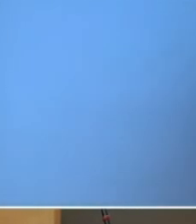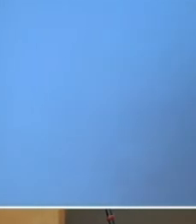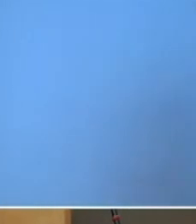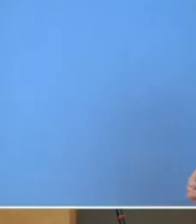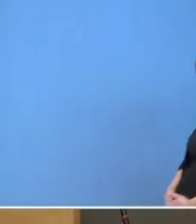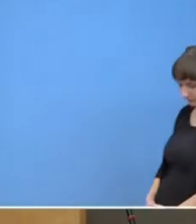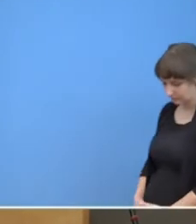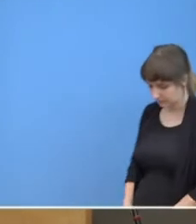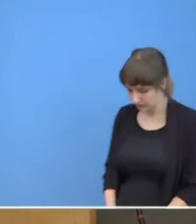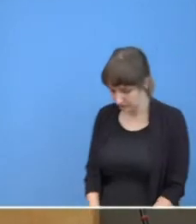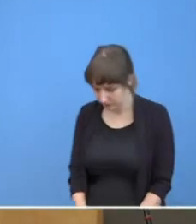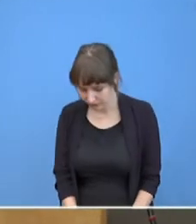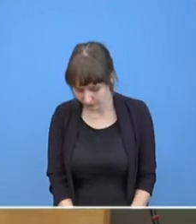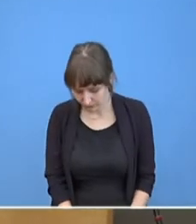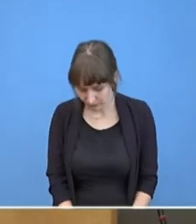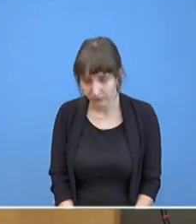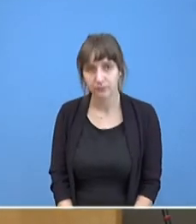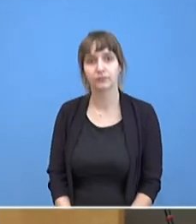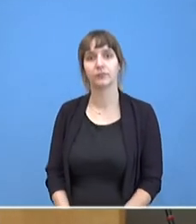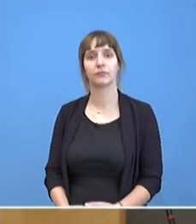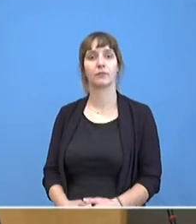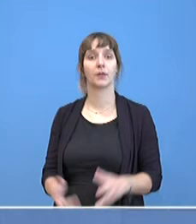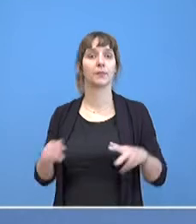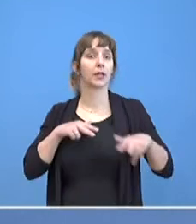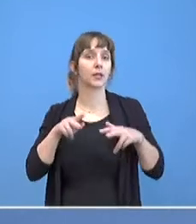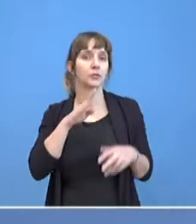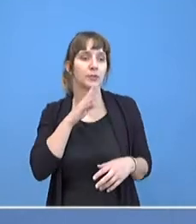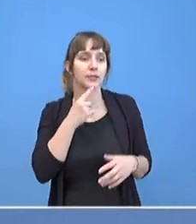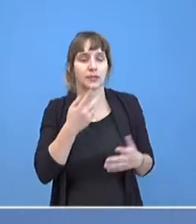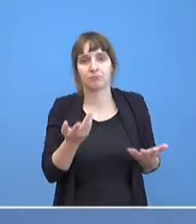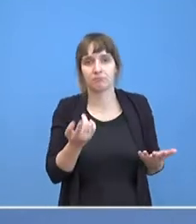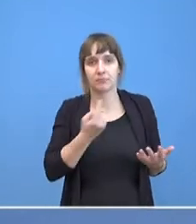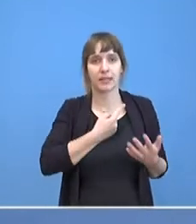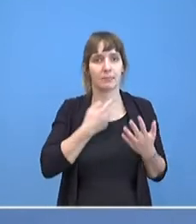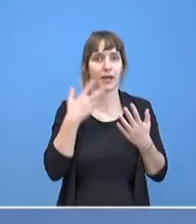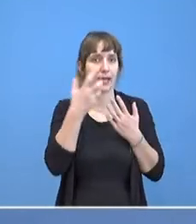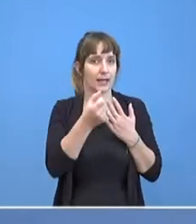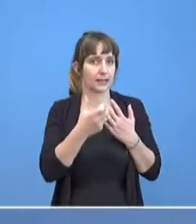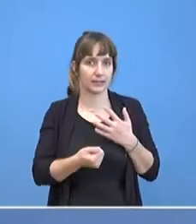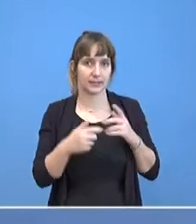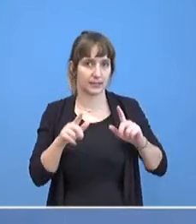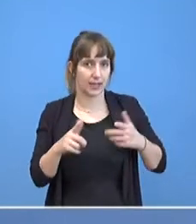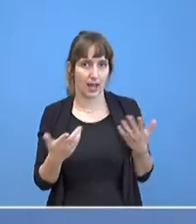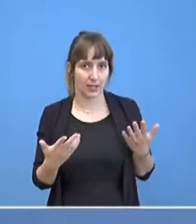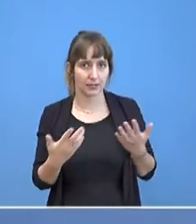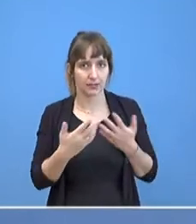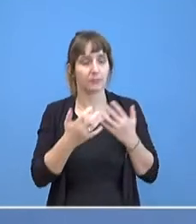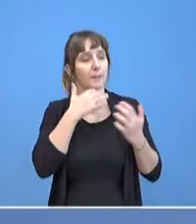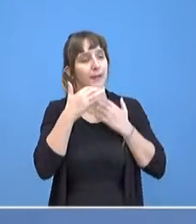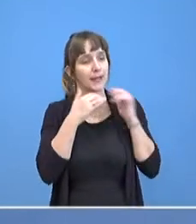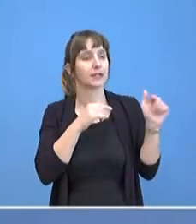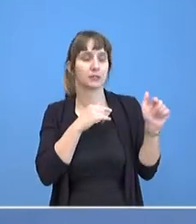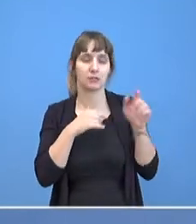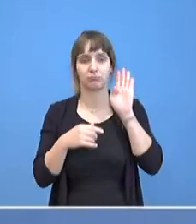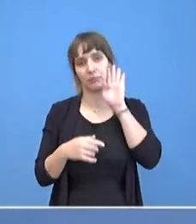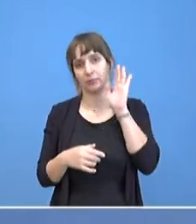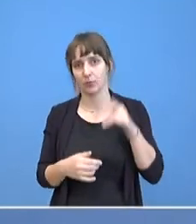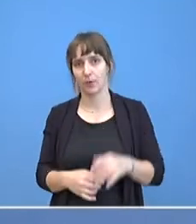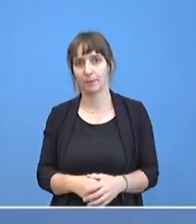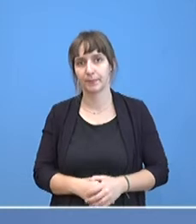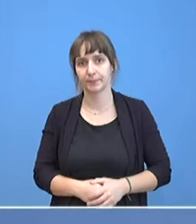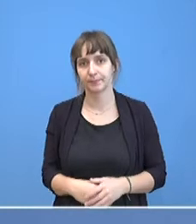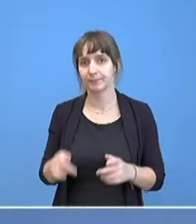Von eigenen Kenntnissen kann ich hier jetzt nicht berichten. Berichterstattung darüber haben wir zur Kenntnis genommen. Herr Jung dazu.